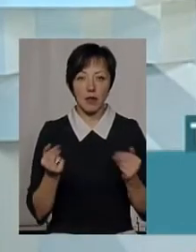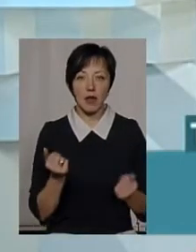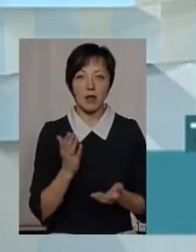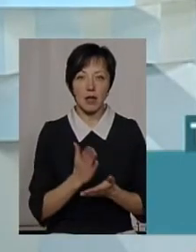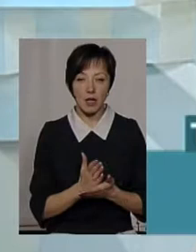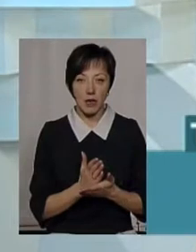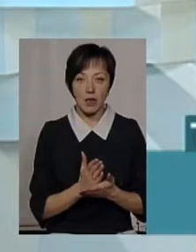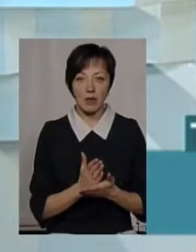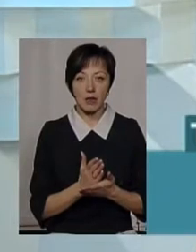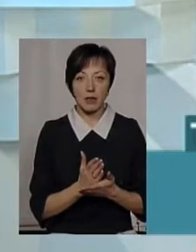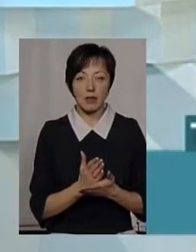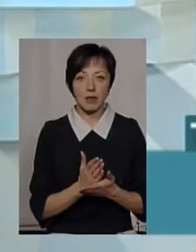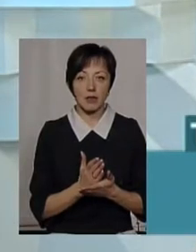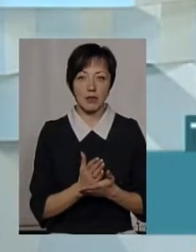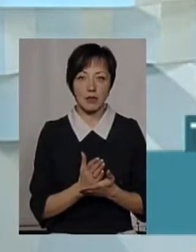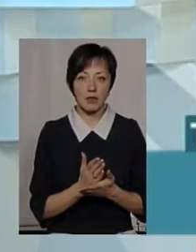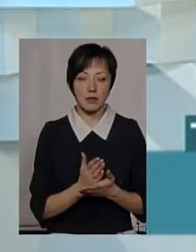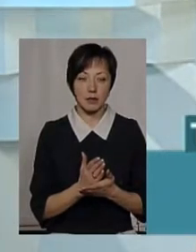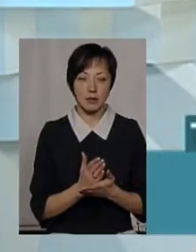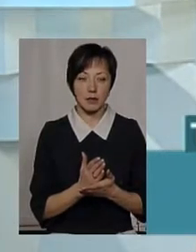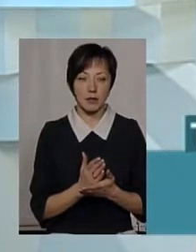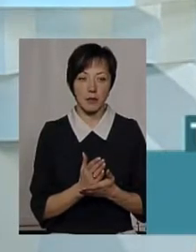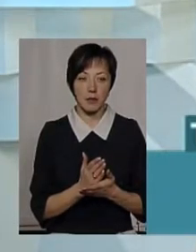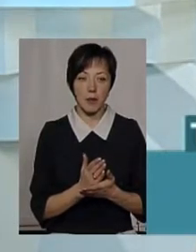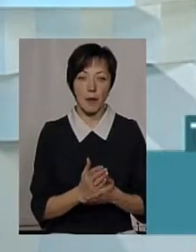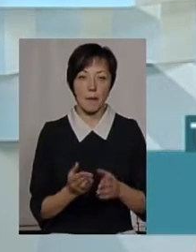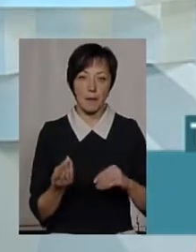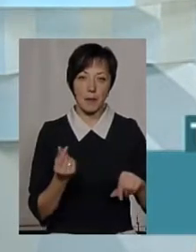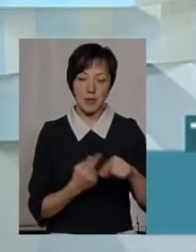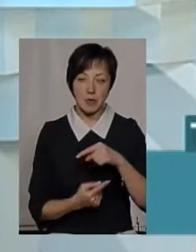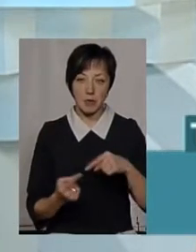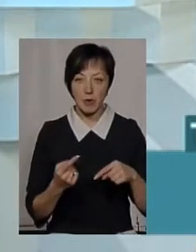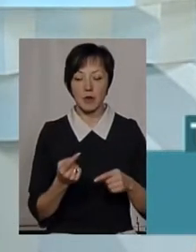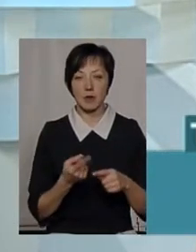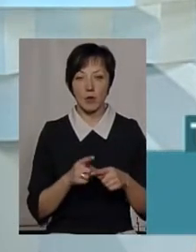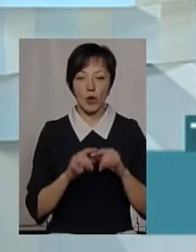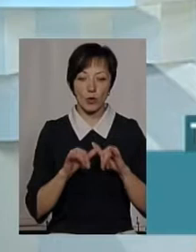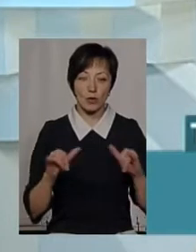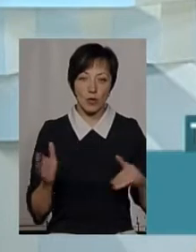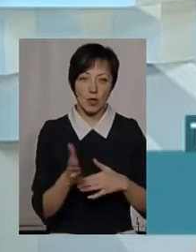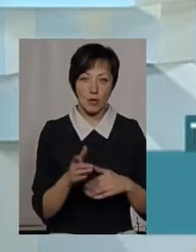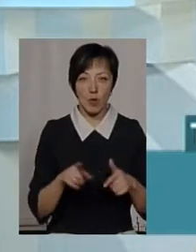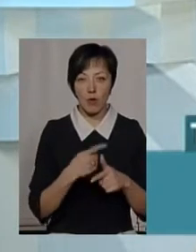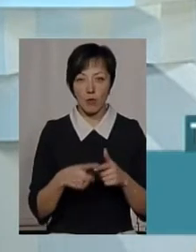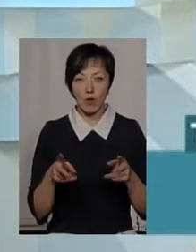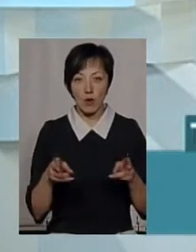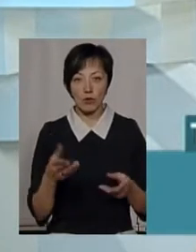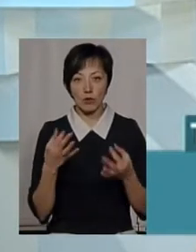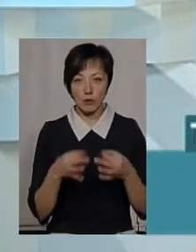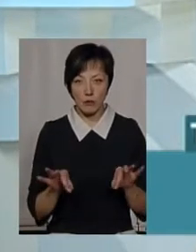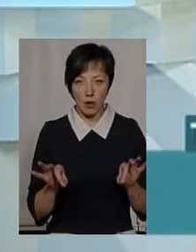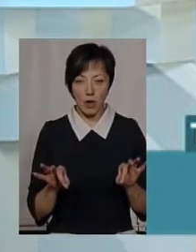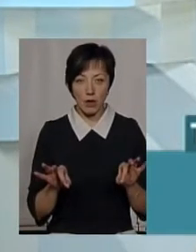є суб'єкти, які здійснюють свою діяльність в сфері екокультури, вони вирощують або товарну рибу, можуть вирощувати також рак, якщо їм